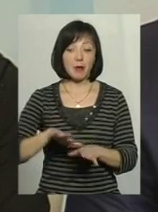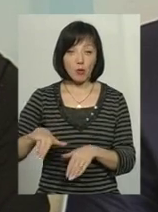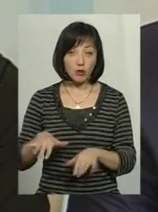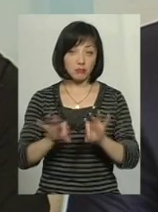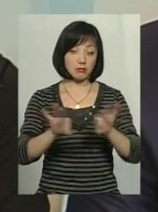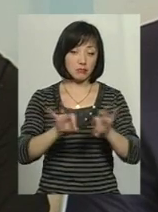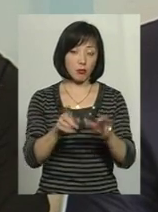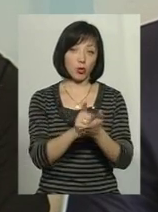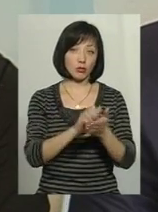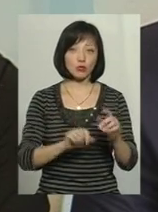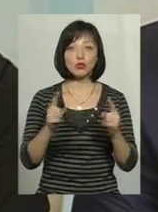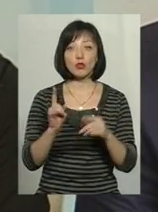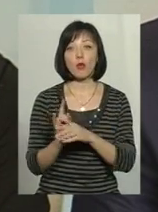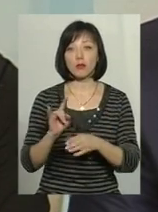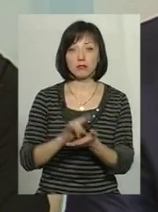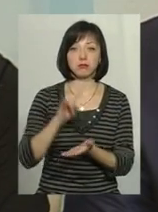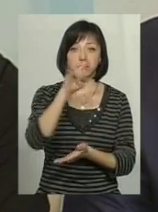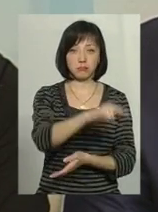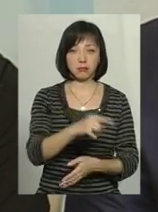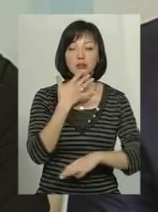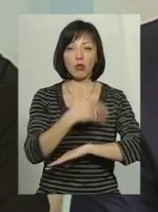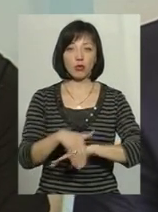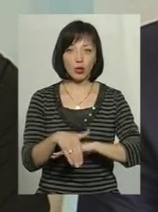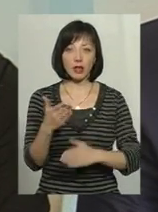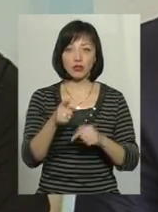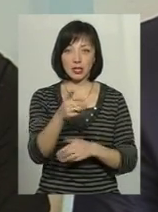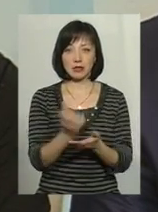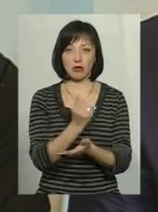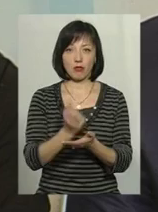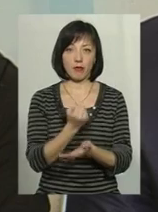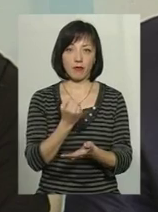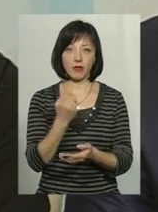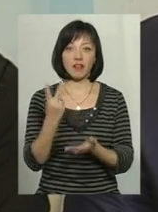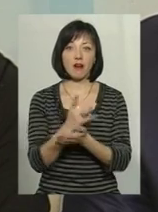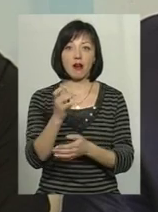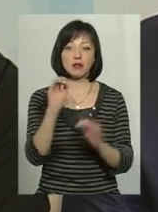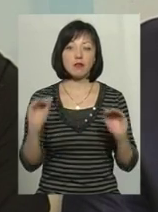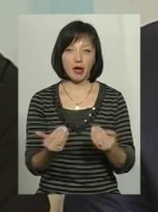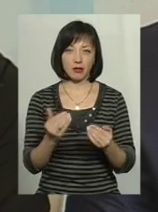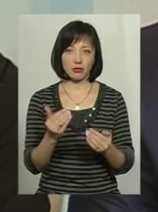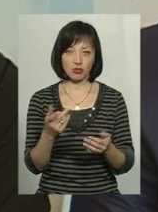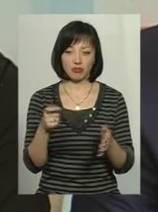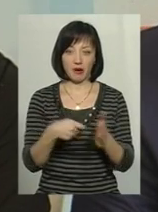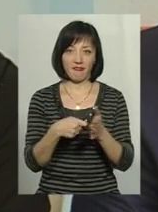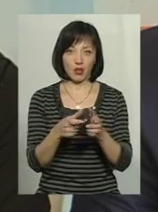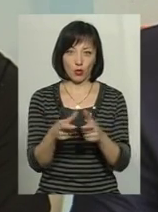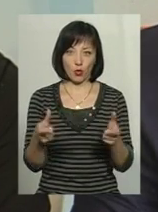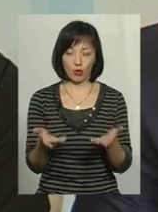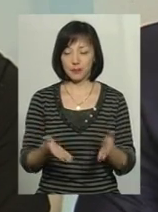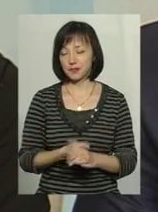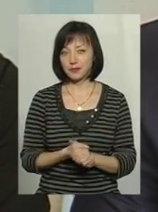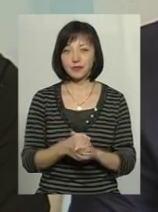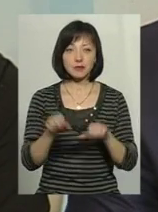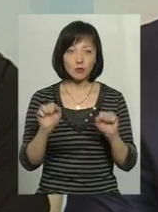коли пояснює вподатково, чому ти полетів за кордон, якщо ти заробив вдвічі менше, ніж варто, як виток. Тому,